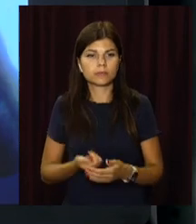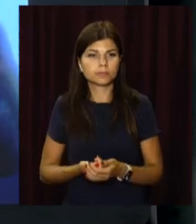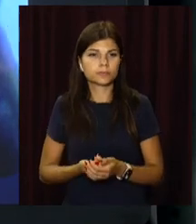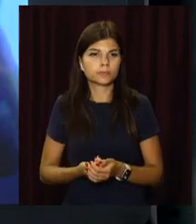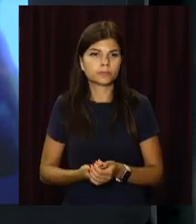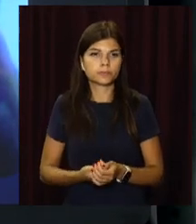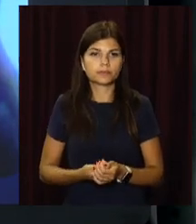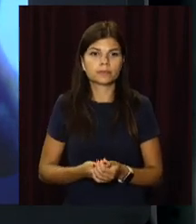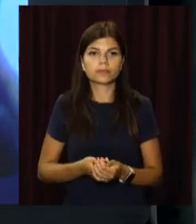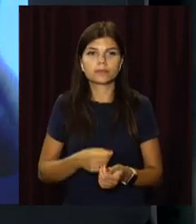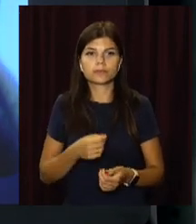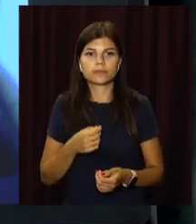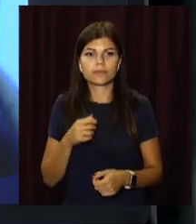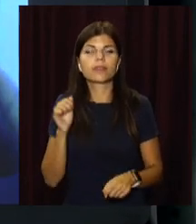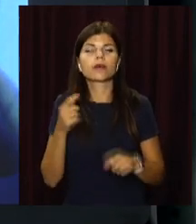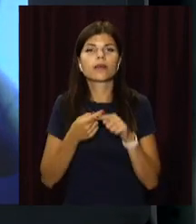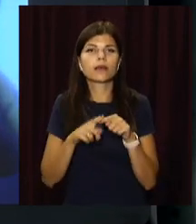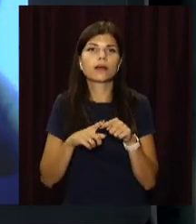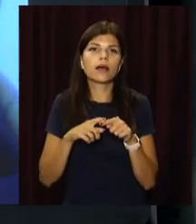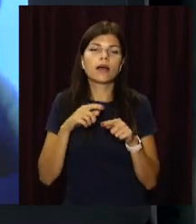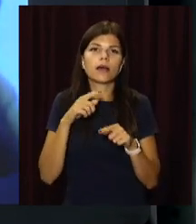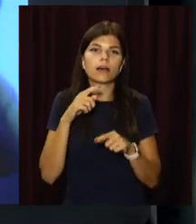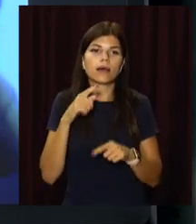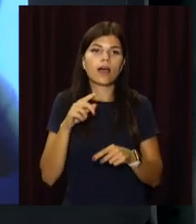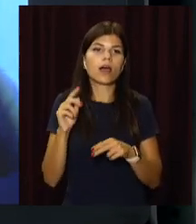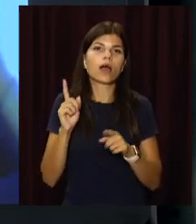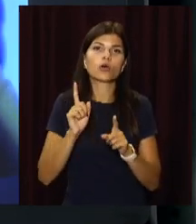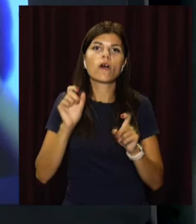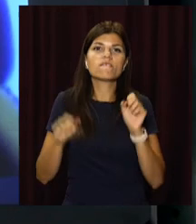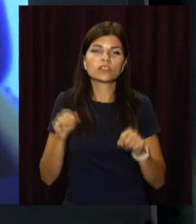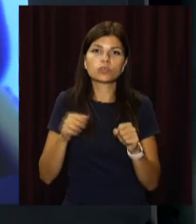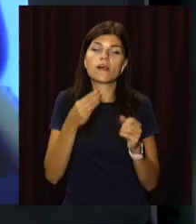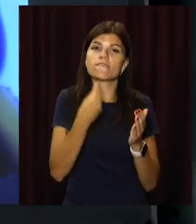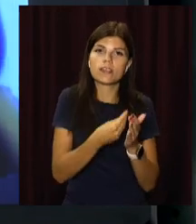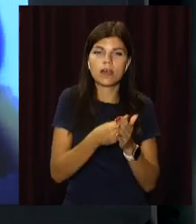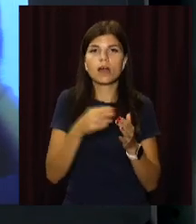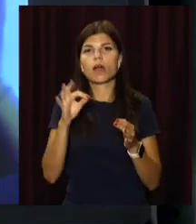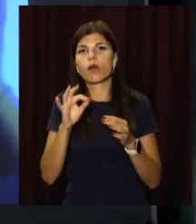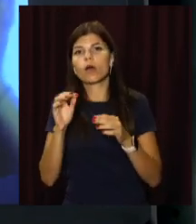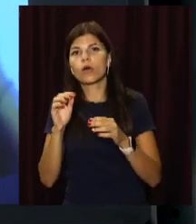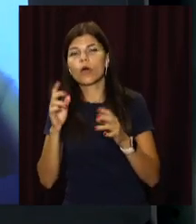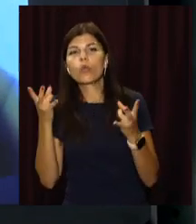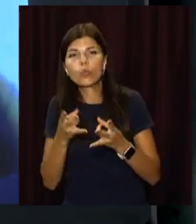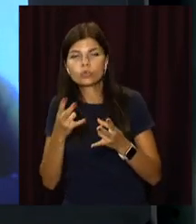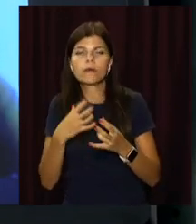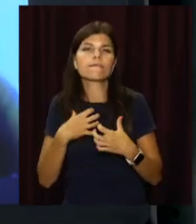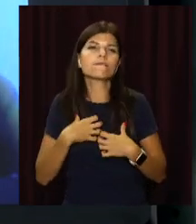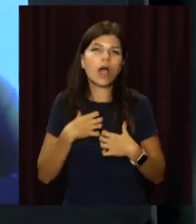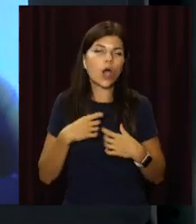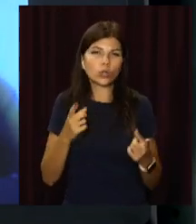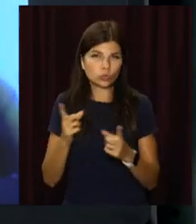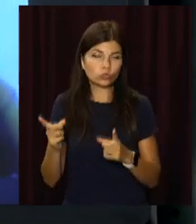І от у нього вивчувся такий момент, що вся голова покривася з пальцями, то, якщо їй це було подивлення, то, якщо на ці болезні,